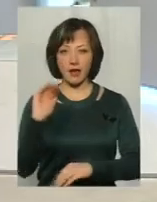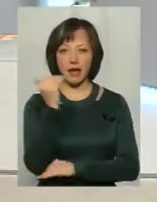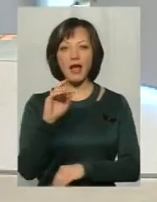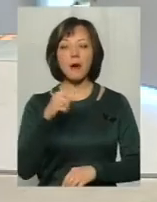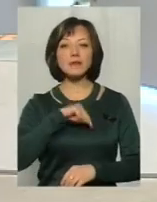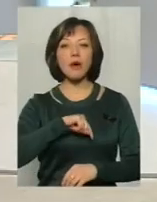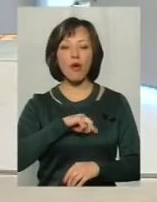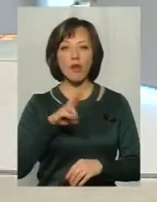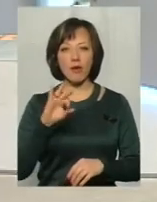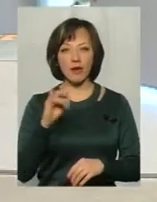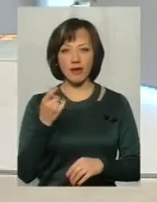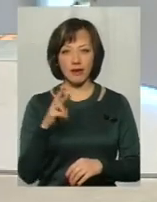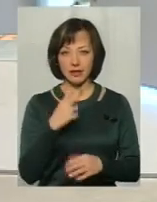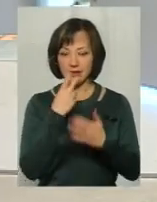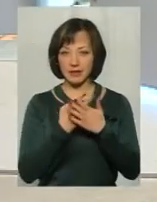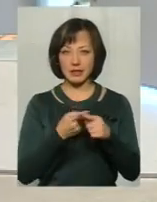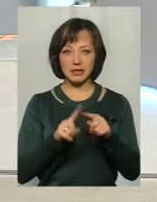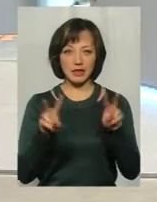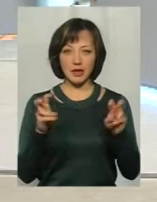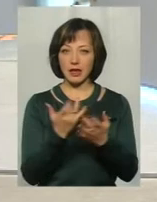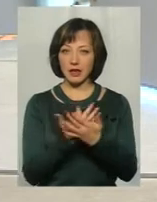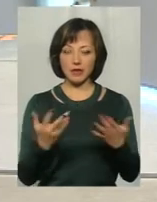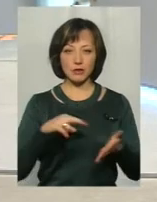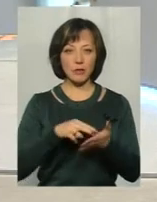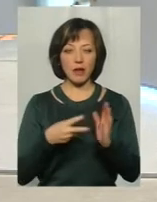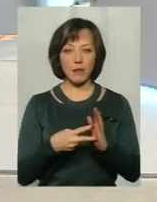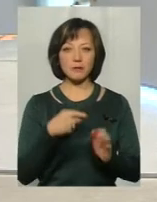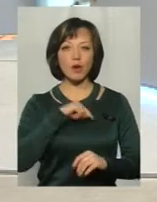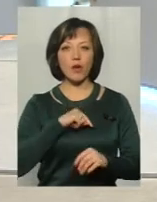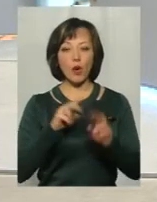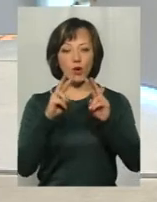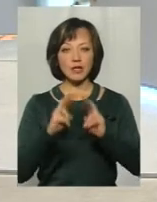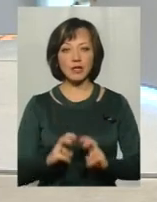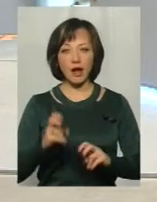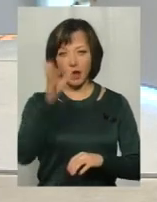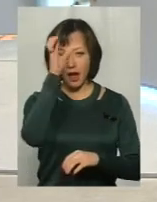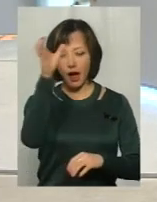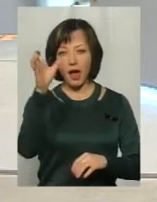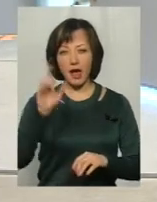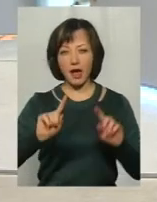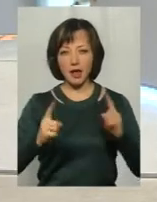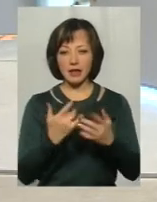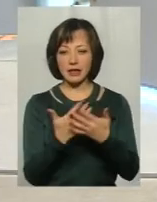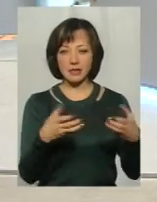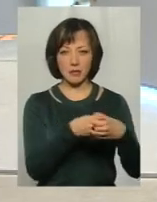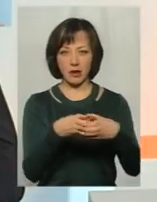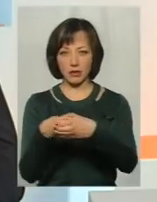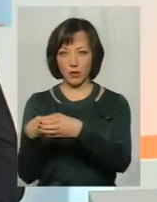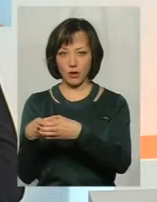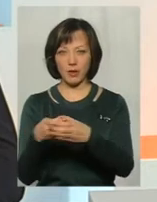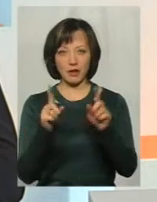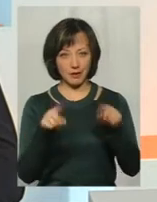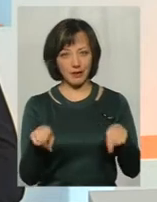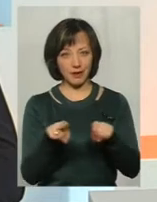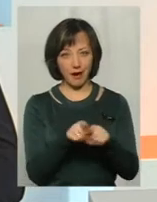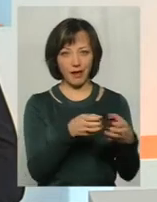на це дивиться? Психологію дивиться на це різнопланово, тому що психологія розглядає геніїв за різними категоріями. Навіть